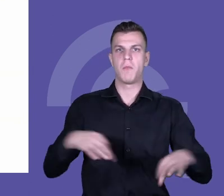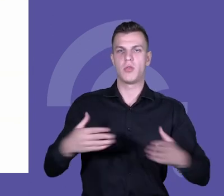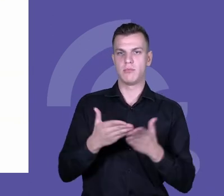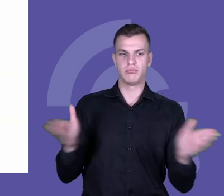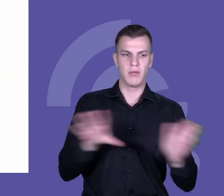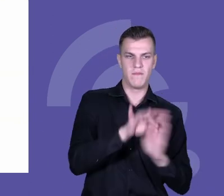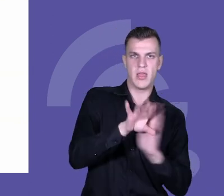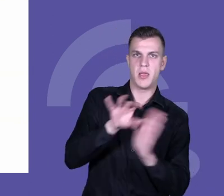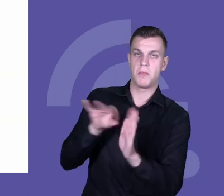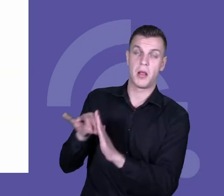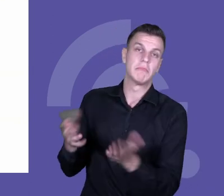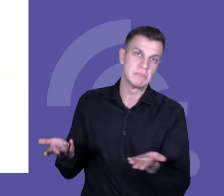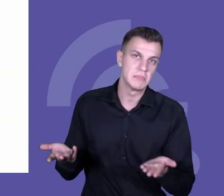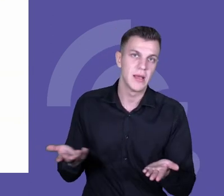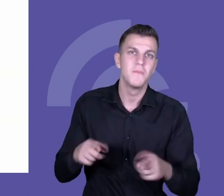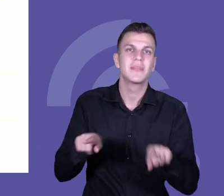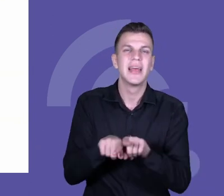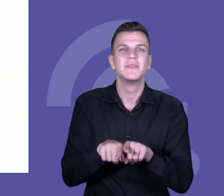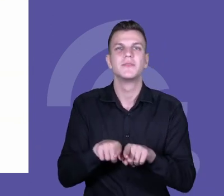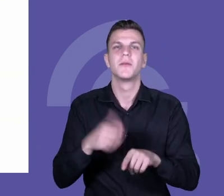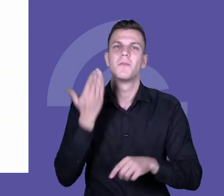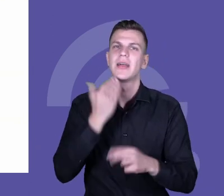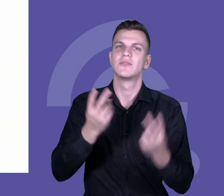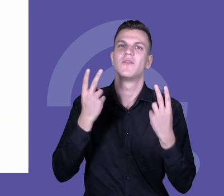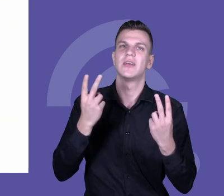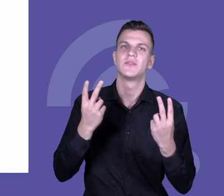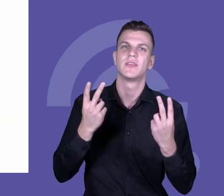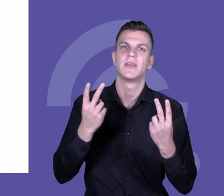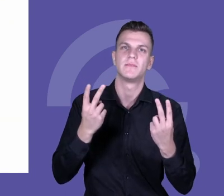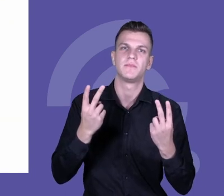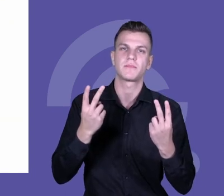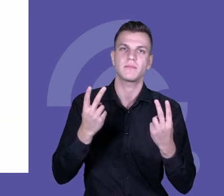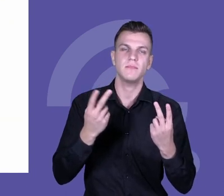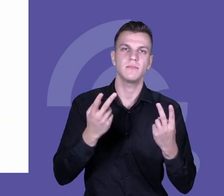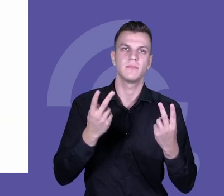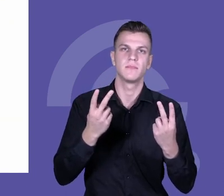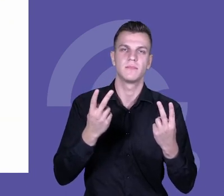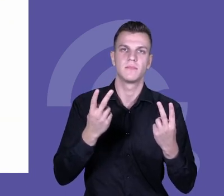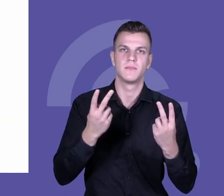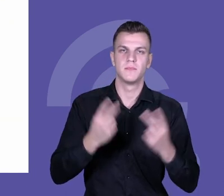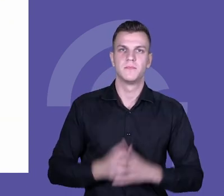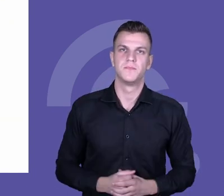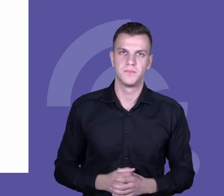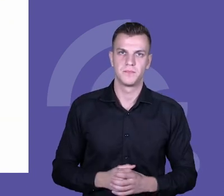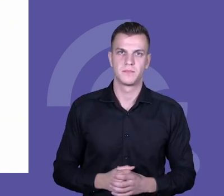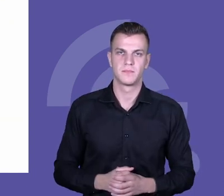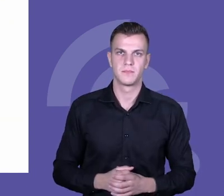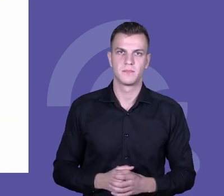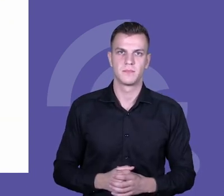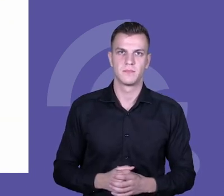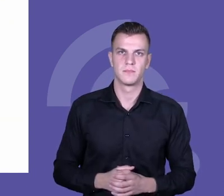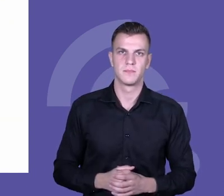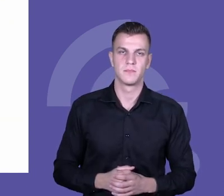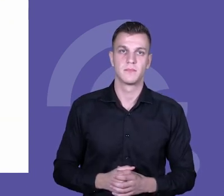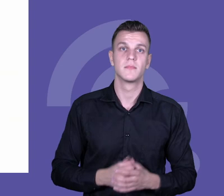Bardzo ważnym elementem w klasach było we współpracy nauczycieli i w szkołach, było wdrażanie i realizacja